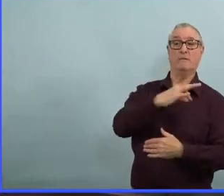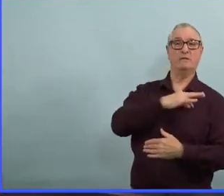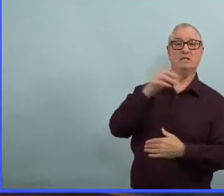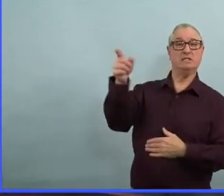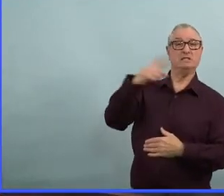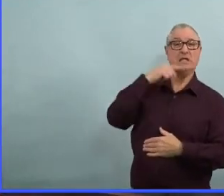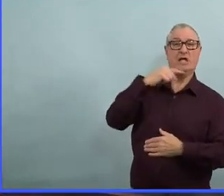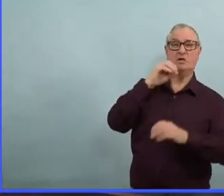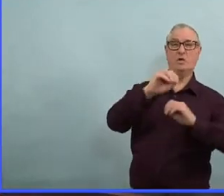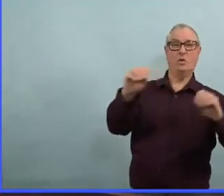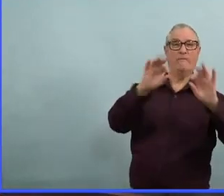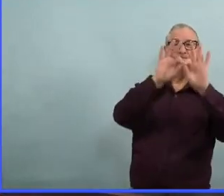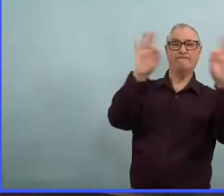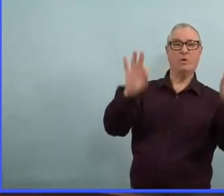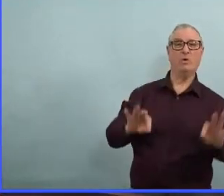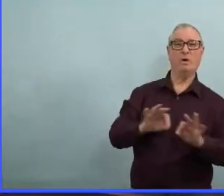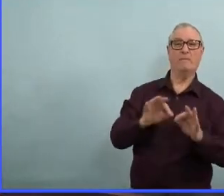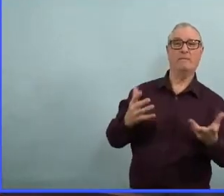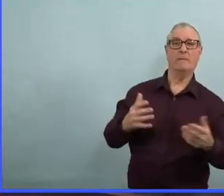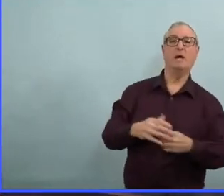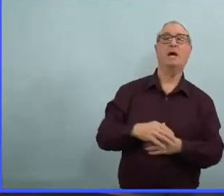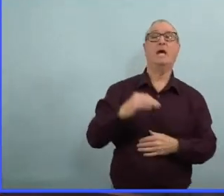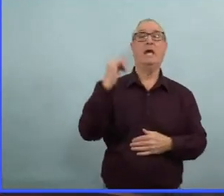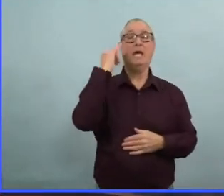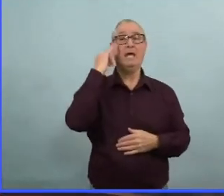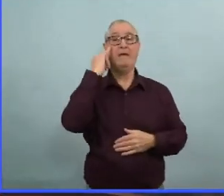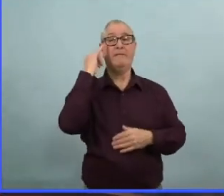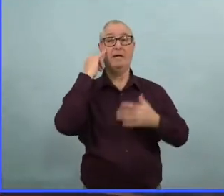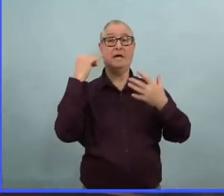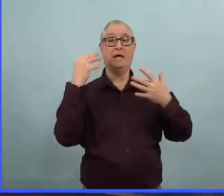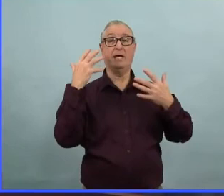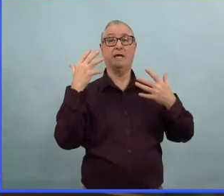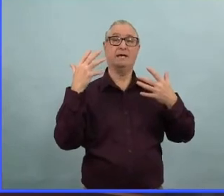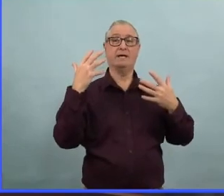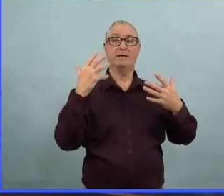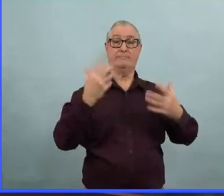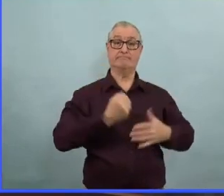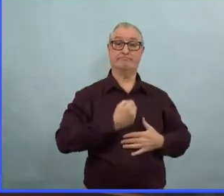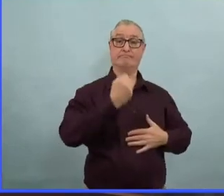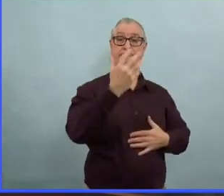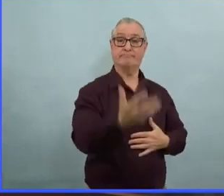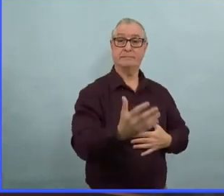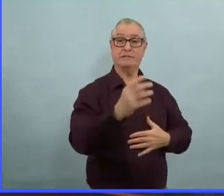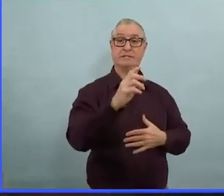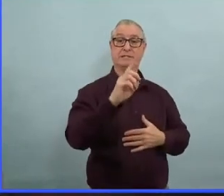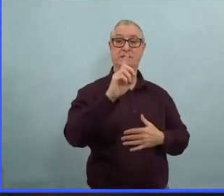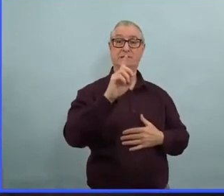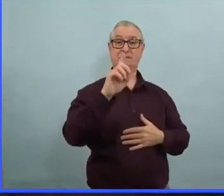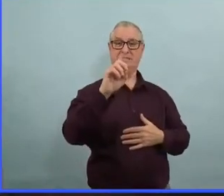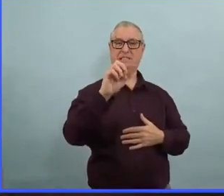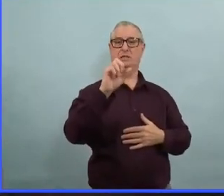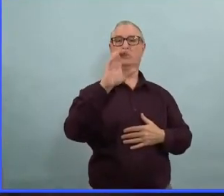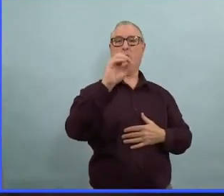parce qu'une fois que ça a été divulgué on ne peut pas aller divulguer un autre formulaire maintenant c'est divulgué